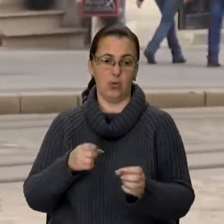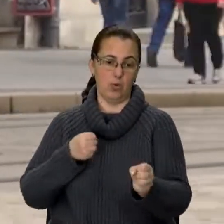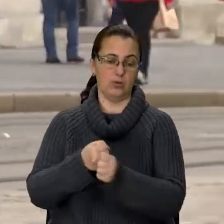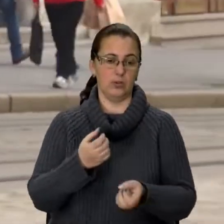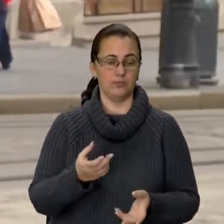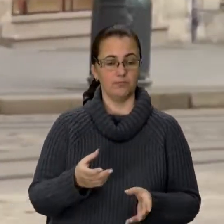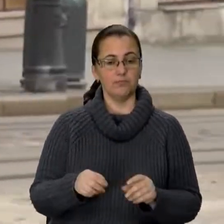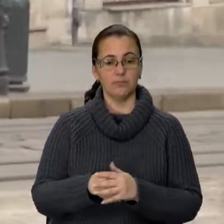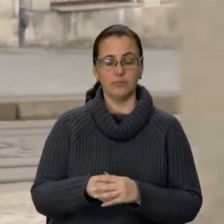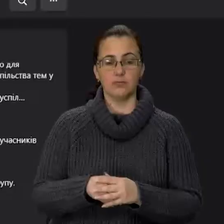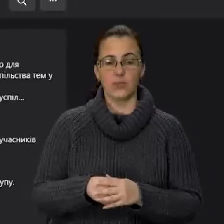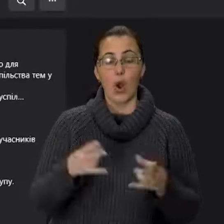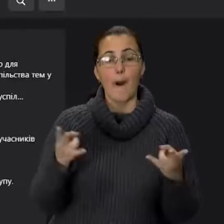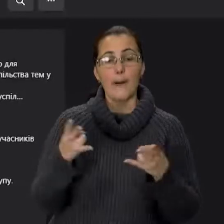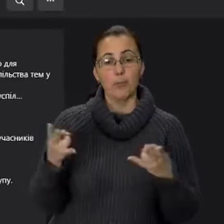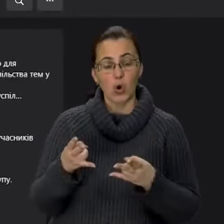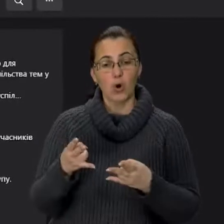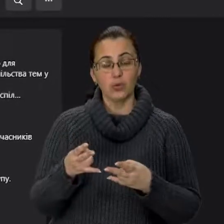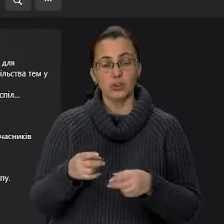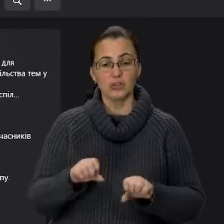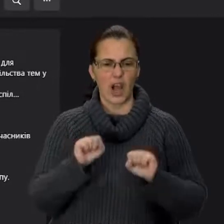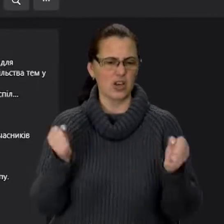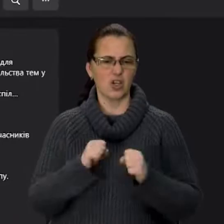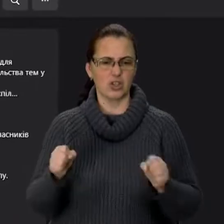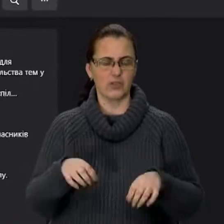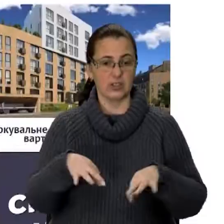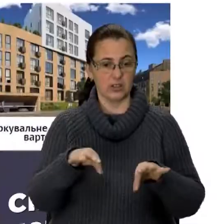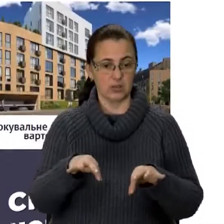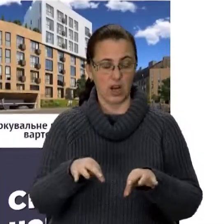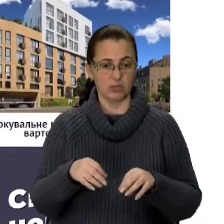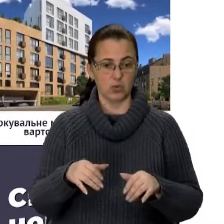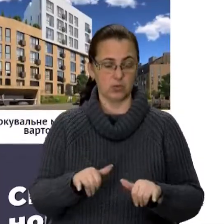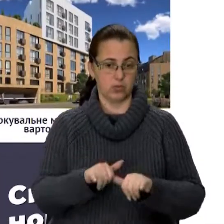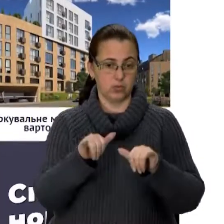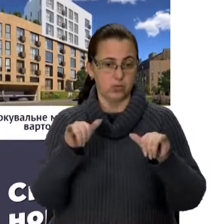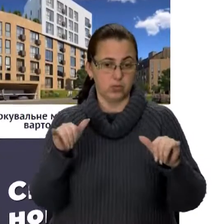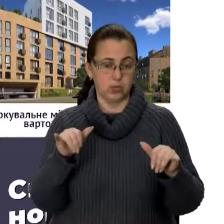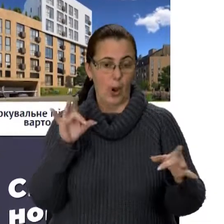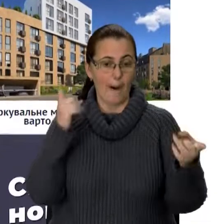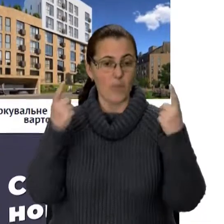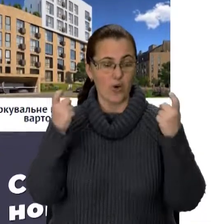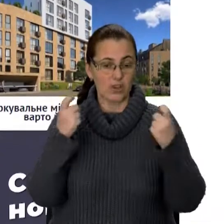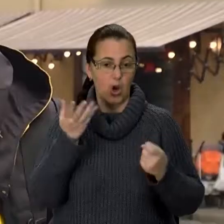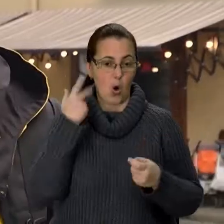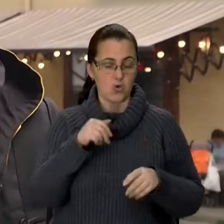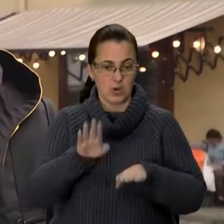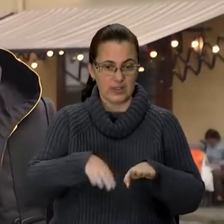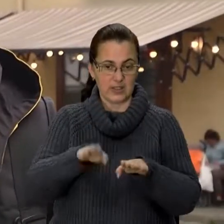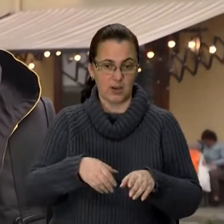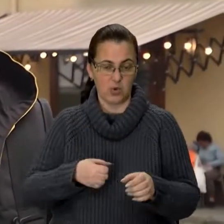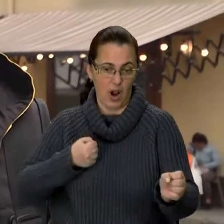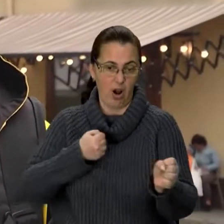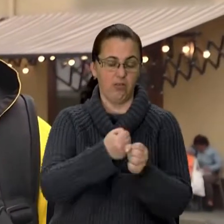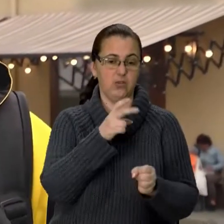попитом на стрімкий транспорт зростає кількість повідомлень ось такого змісту, коли екстремали на самокатах у кось врізаються. Вони